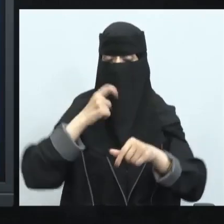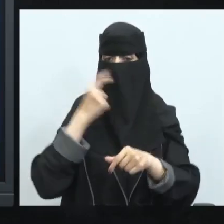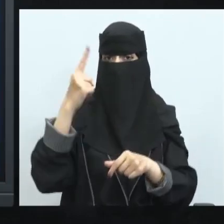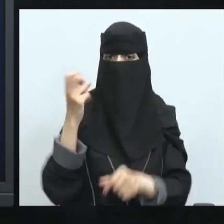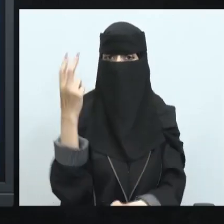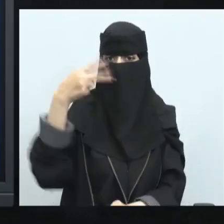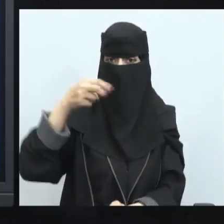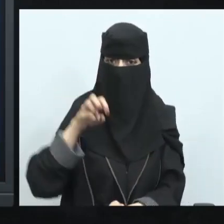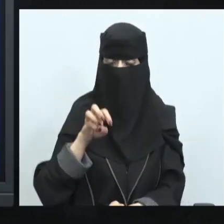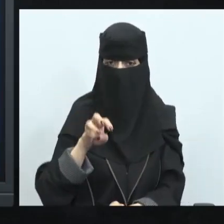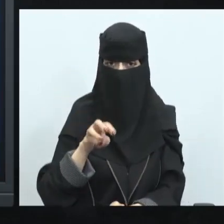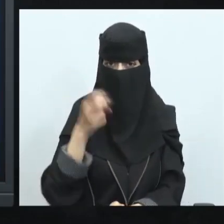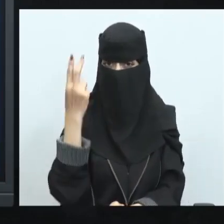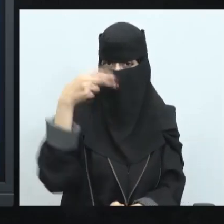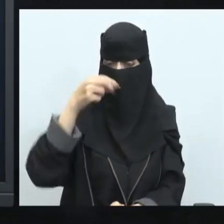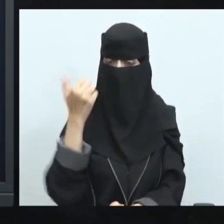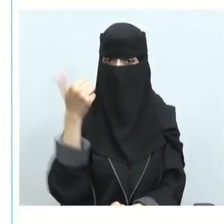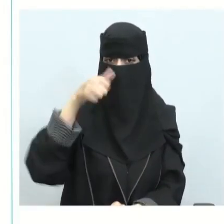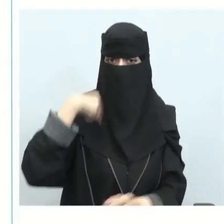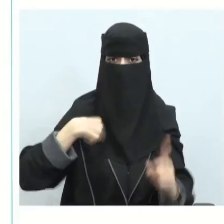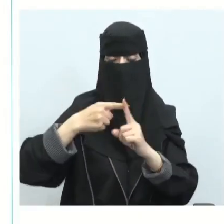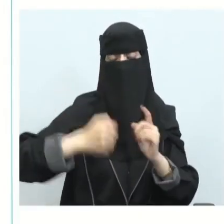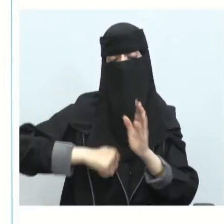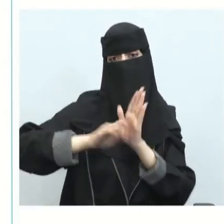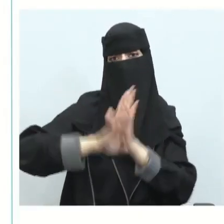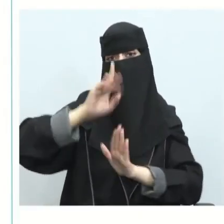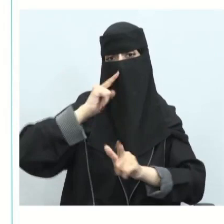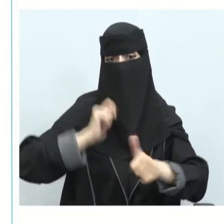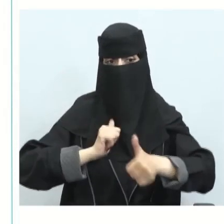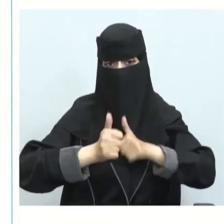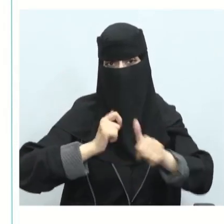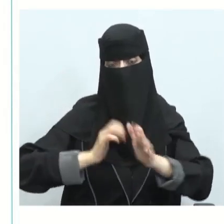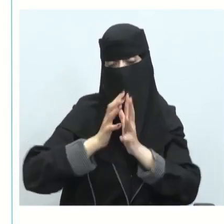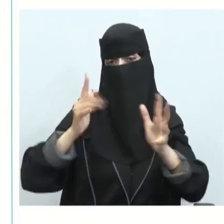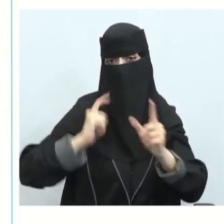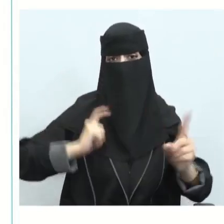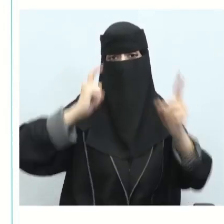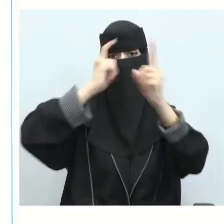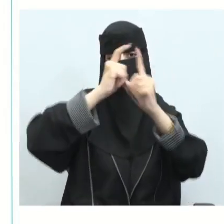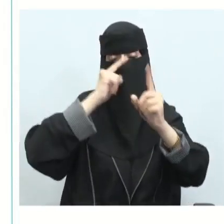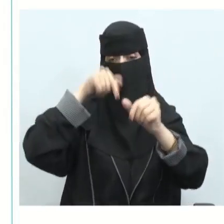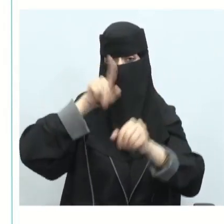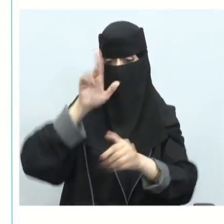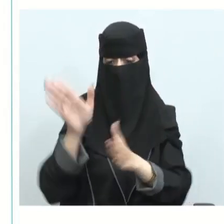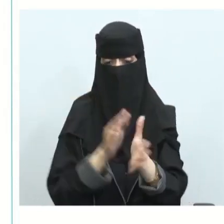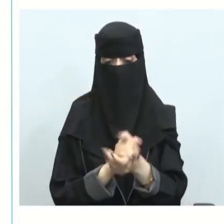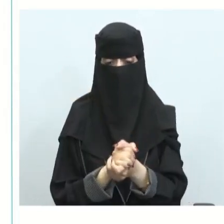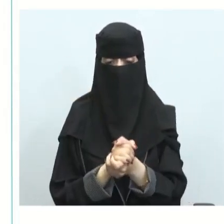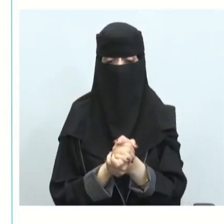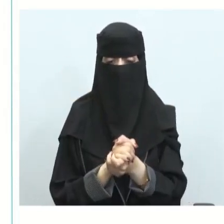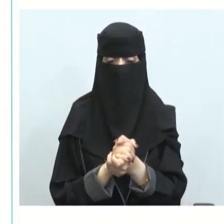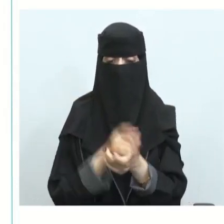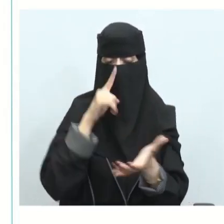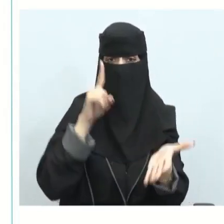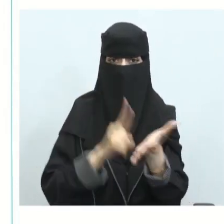2060 لأنه بالتأكيد هدف طموح وتحدي كبير لنصل إليه بإذن الله المملكة العربية